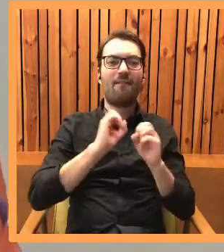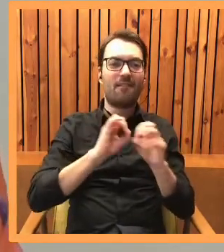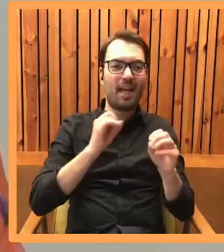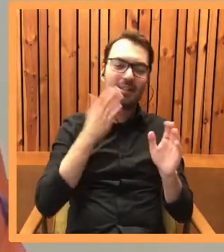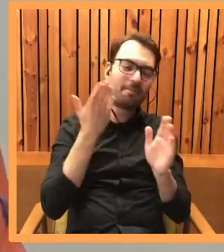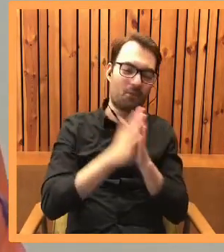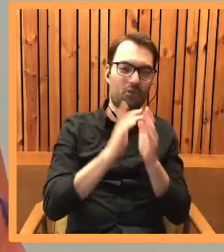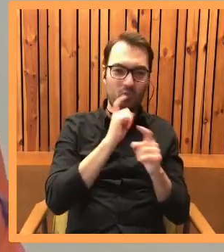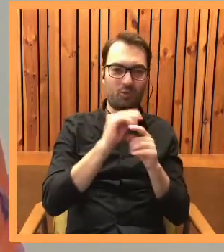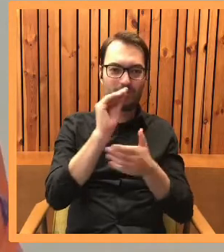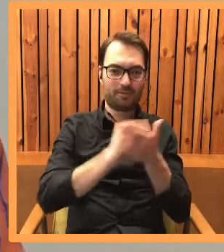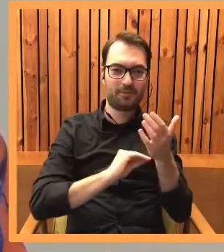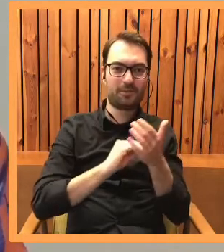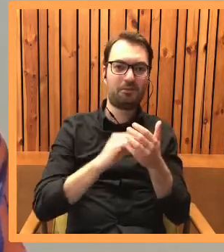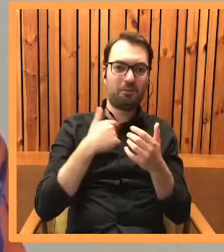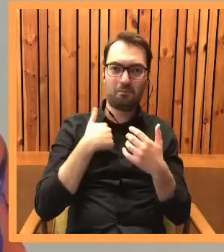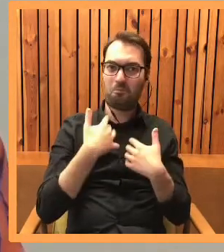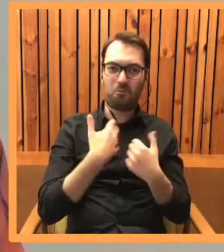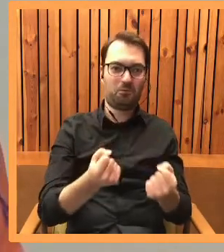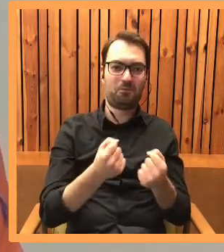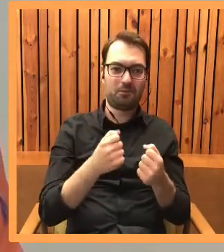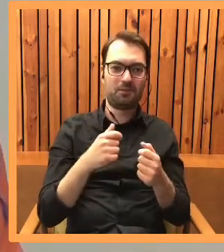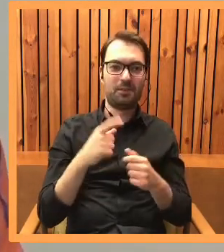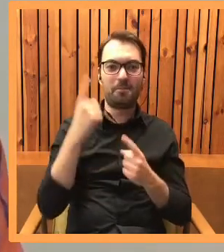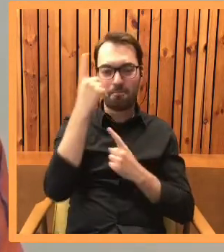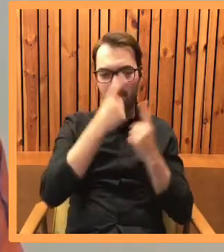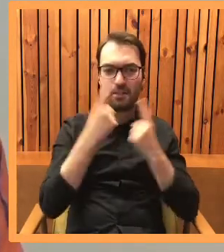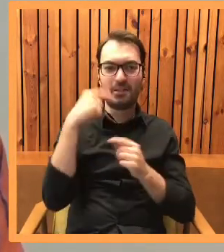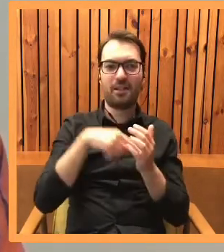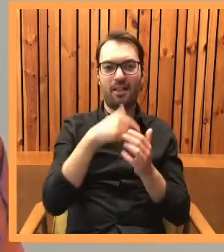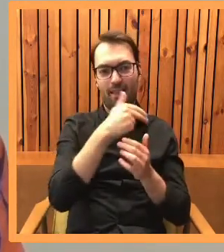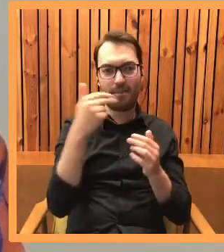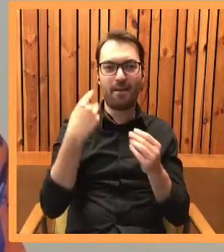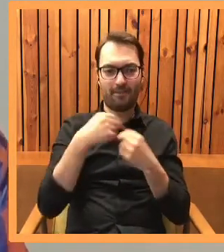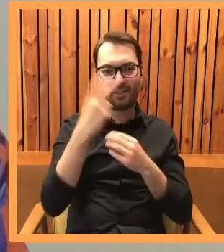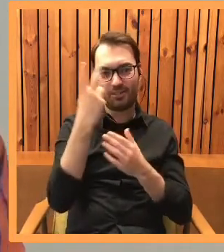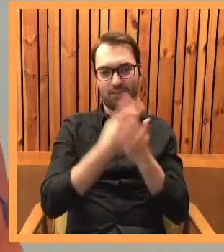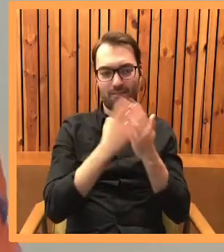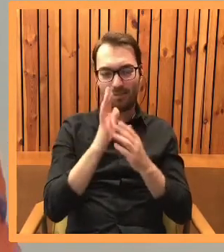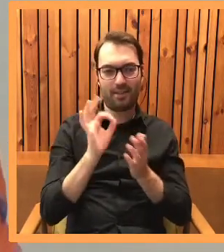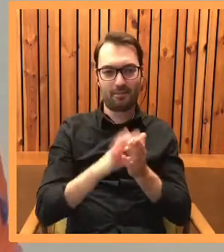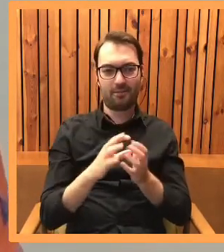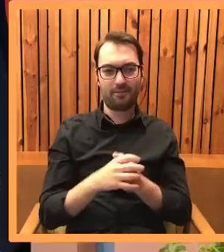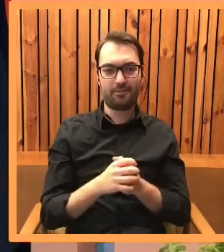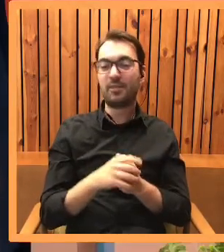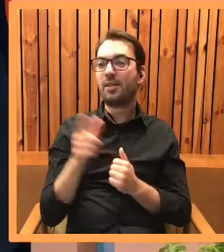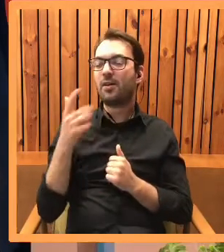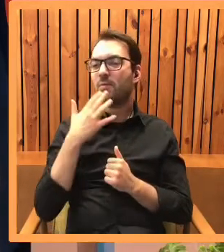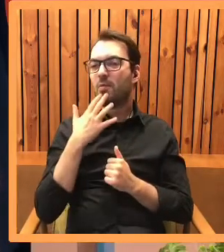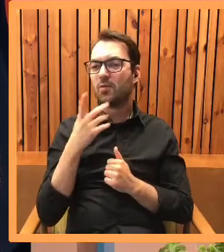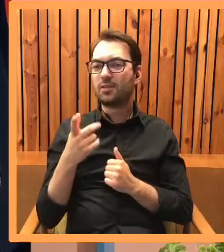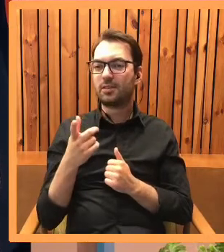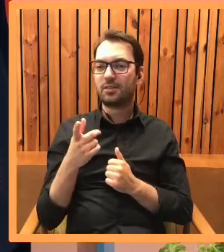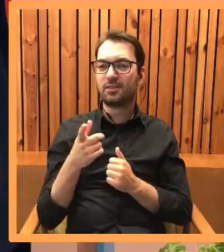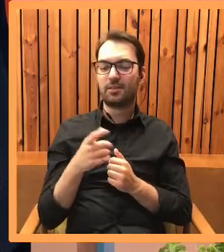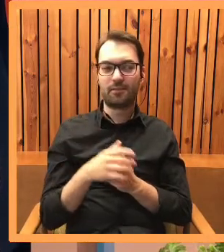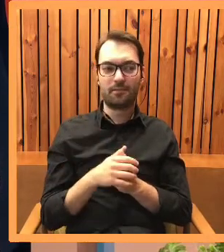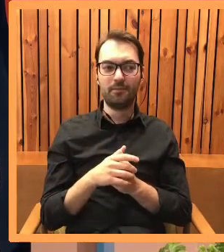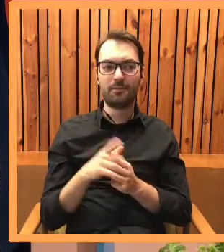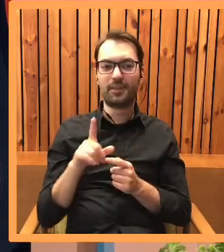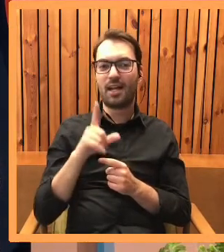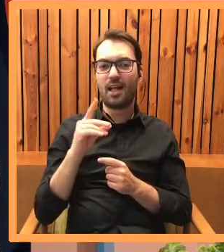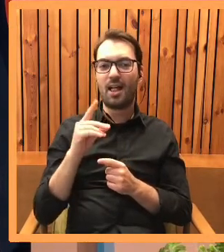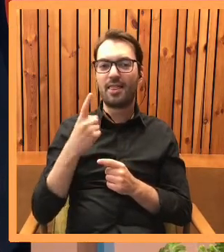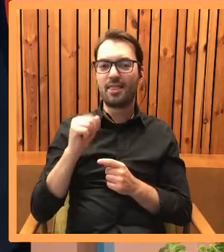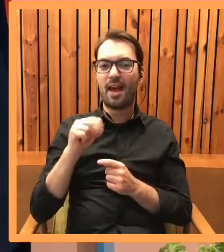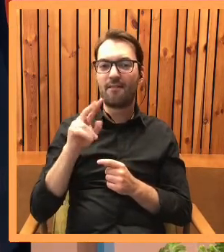słowami. No i ja się wciągnęłam. Myślę, że będę się więcej dokształcać z tego zakresu. Wspominasz m.in. słynne słowa Leonardo da